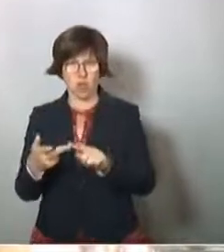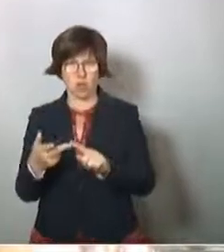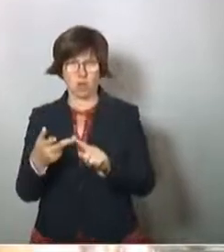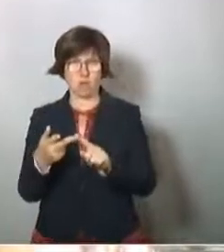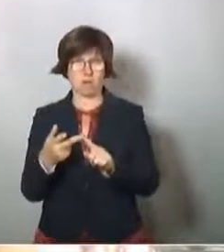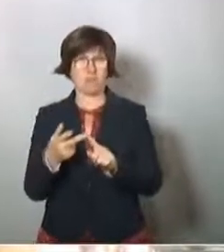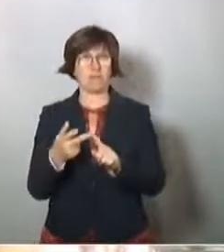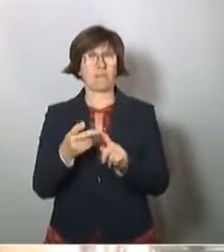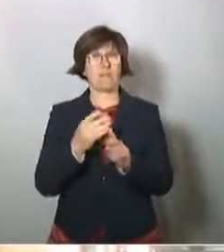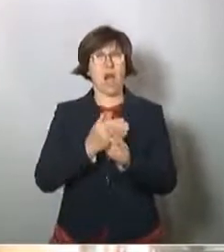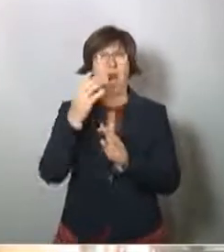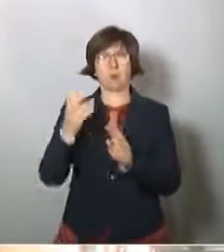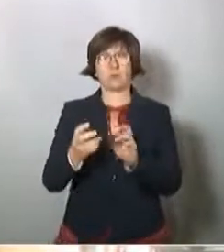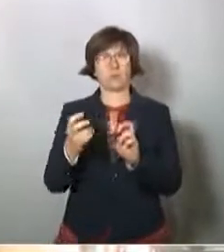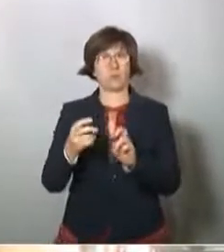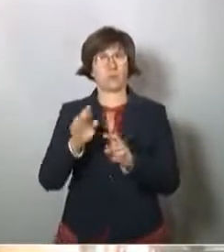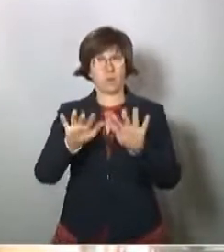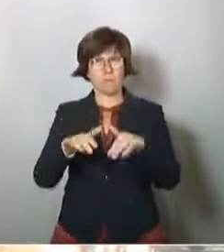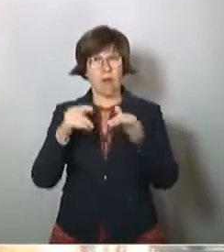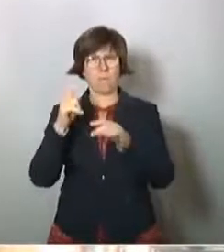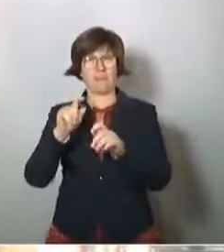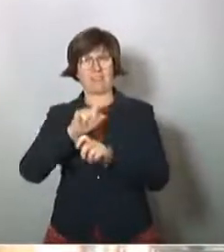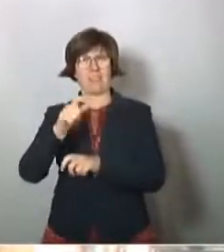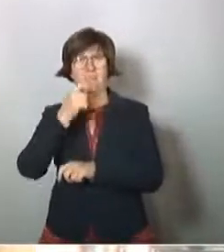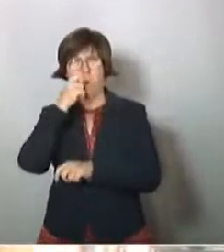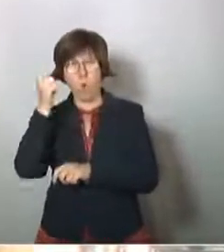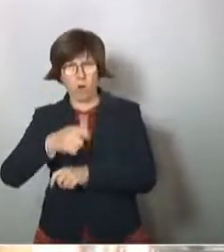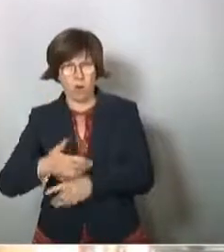Aussetzung von Parlamenten, bei Stichwort Ungarn,